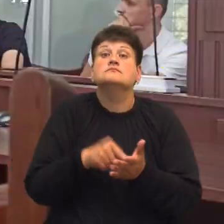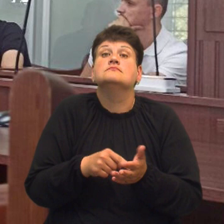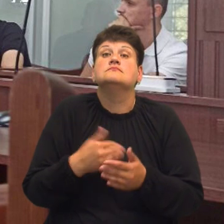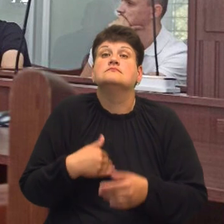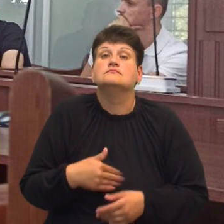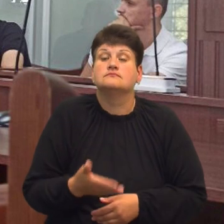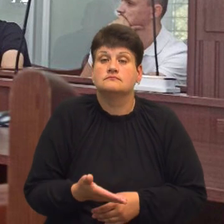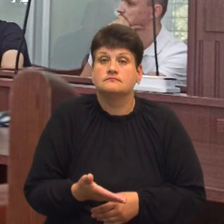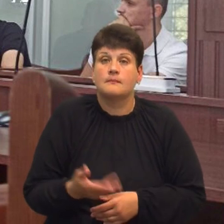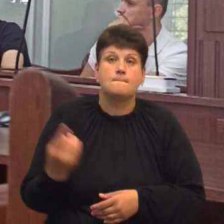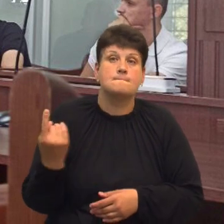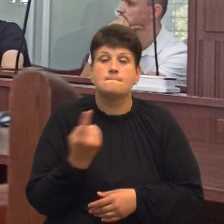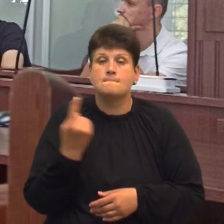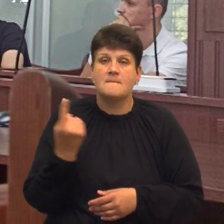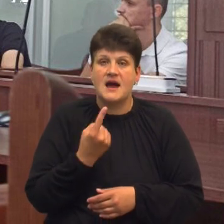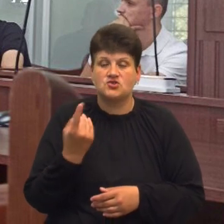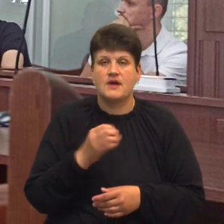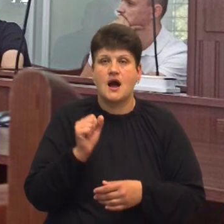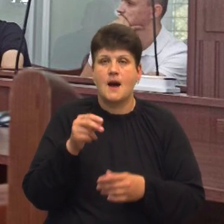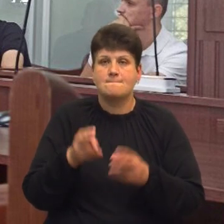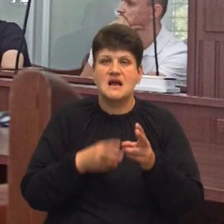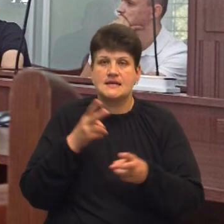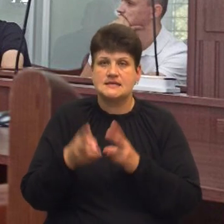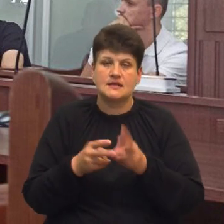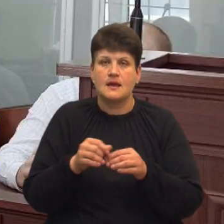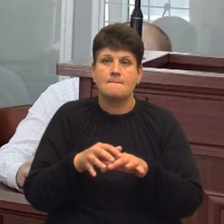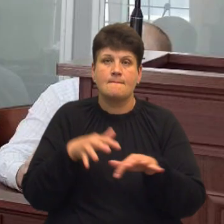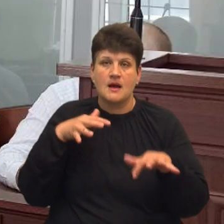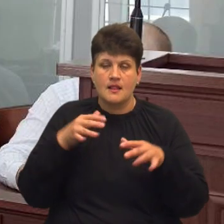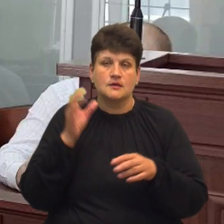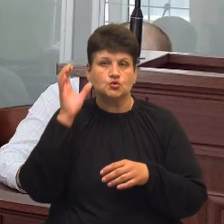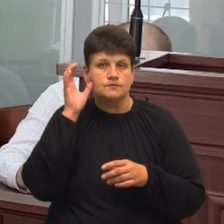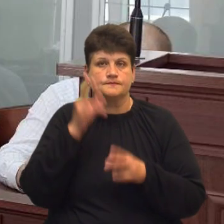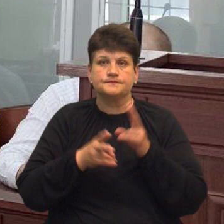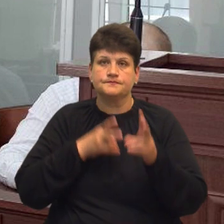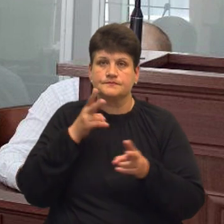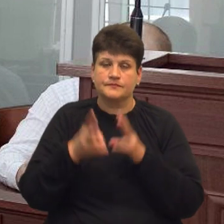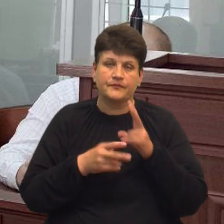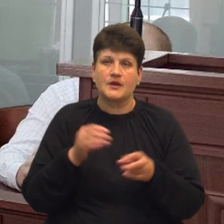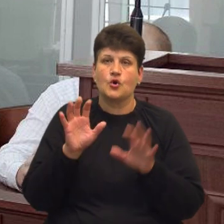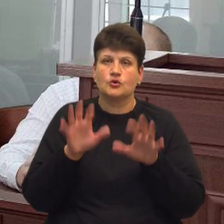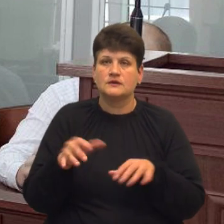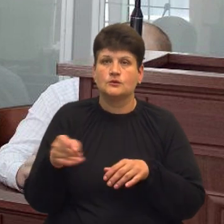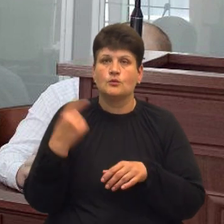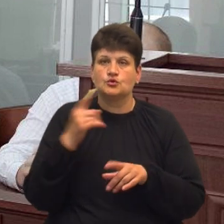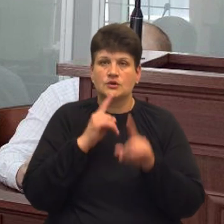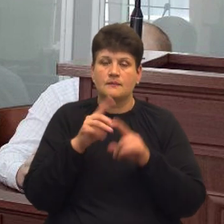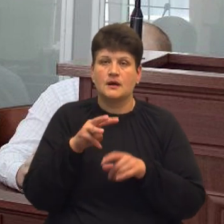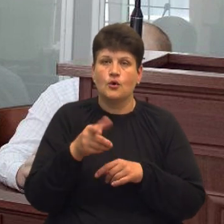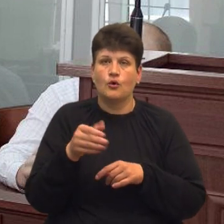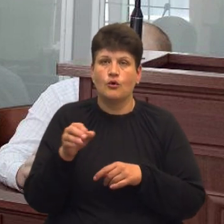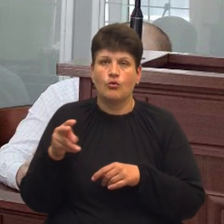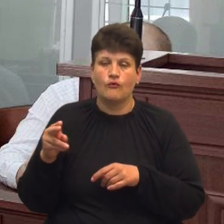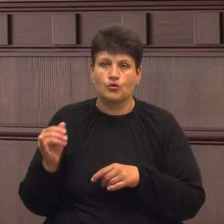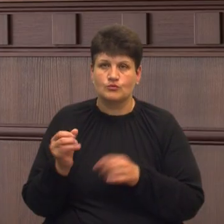Першої в апеляційній палаті Вищого антикорупційного суду слухали скаргу щодо запобіжного заходу голові Тернопільської облради Михайлу Головку. Спеціалізовано